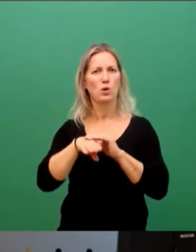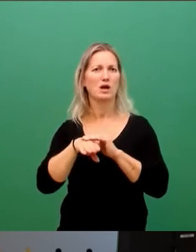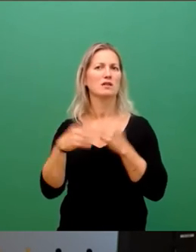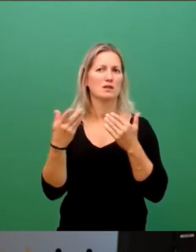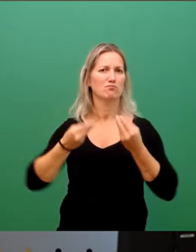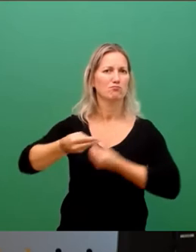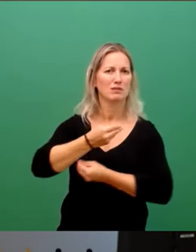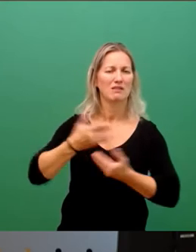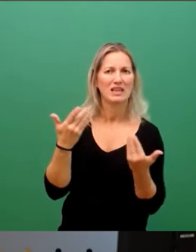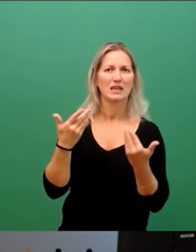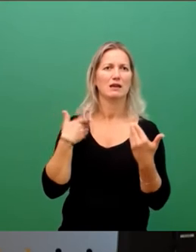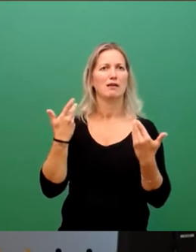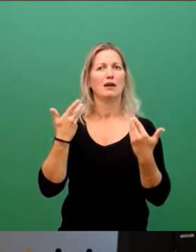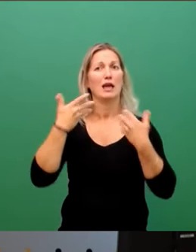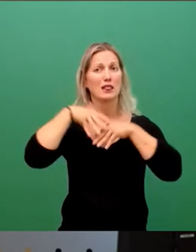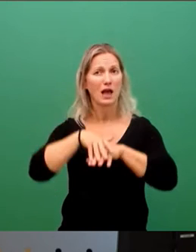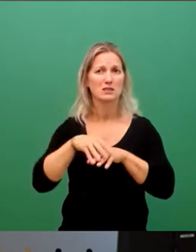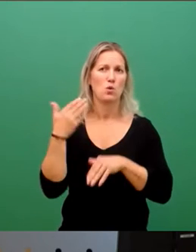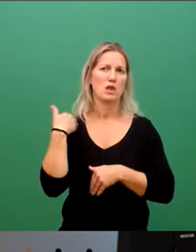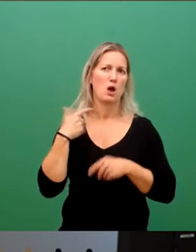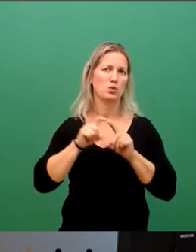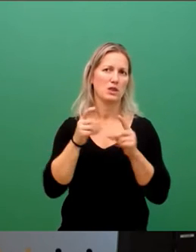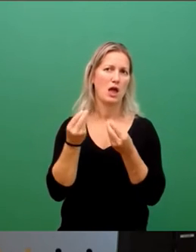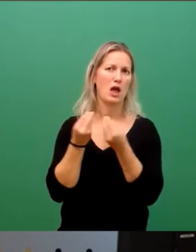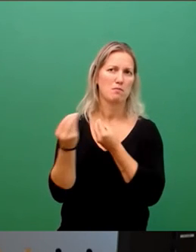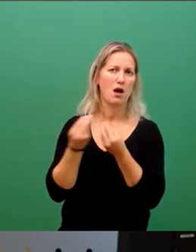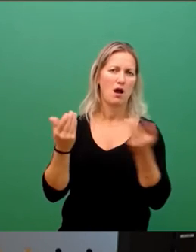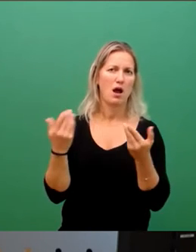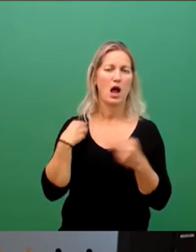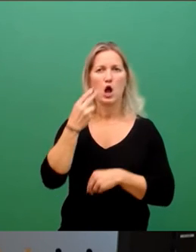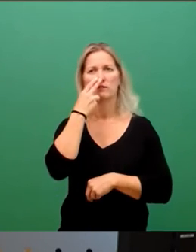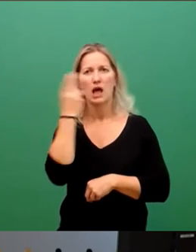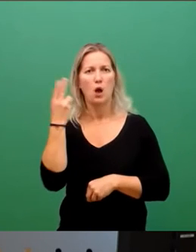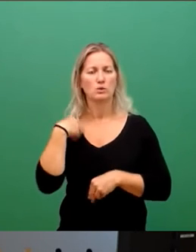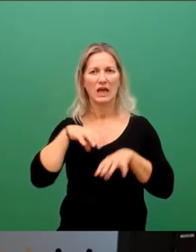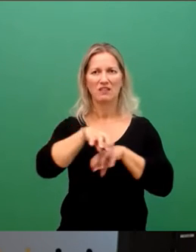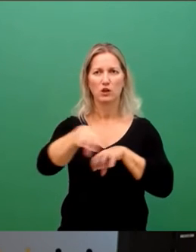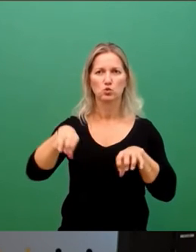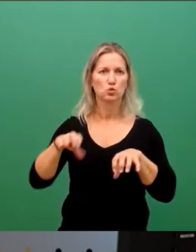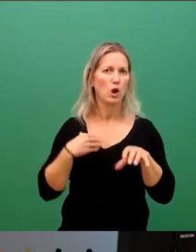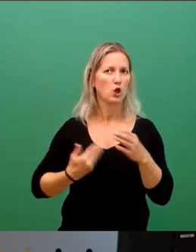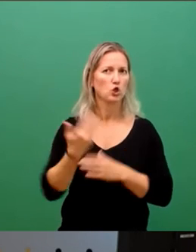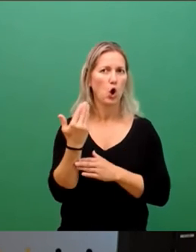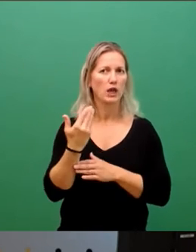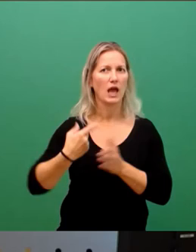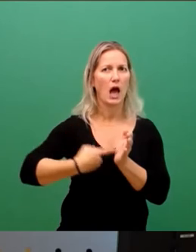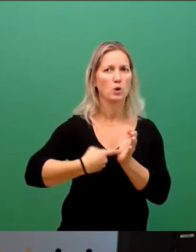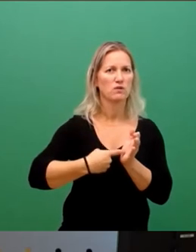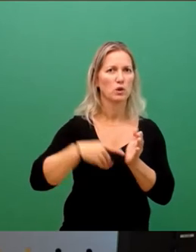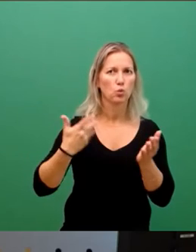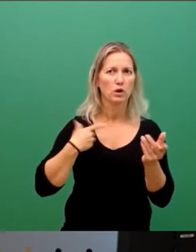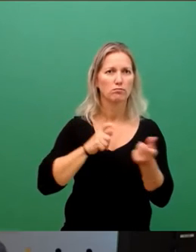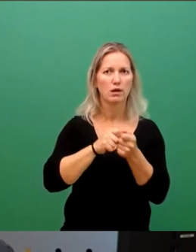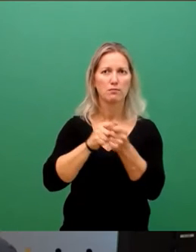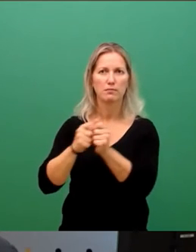Integration, mit den Herausforderungen, die in der Infrastrukturerstellung notwendig sind und viele,